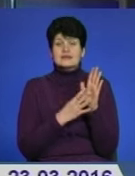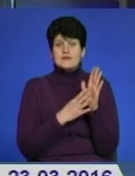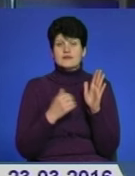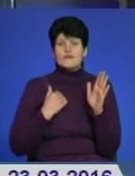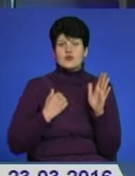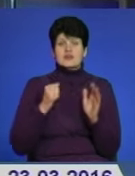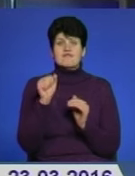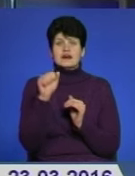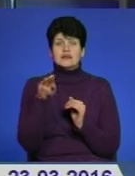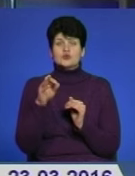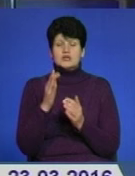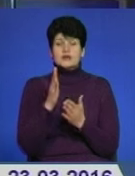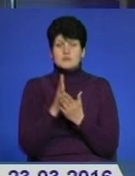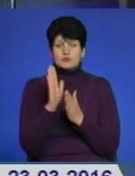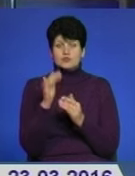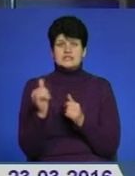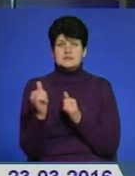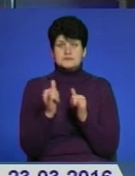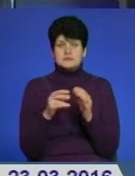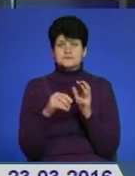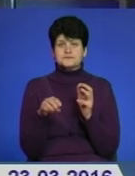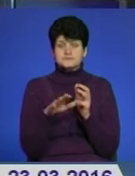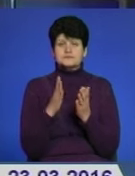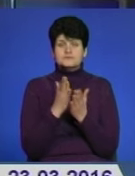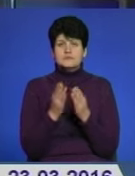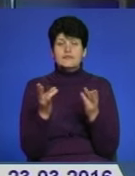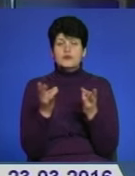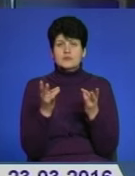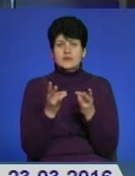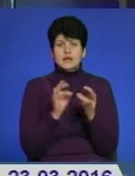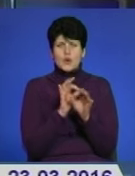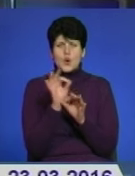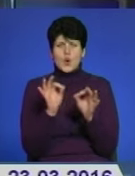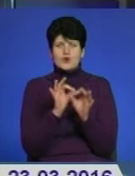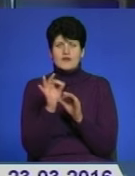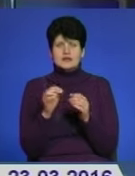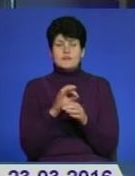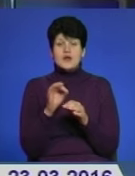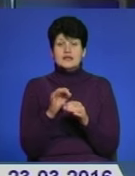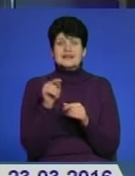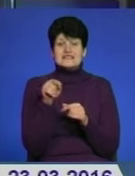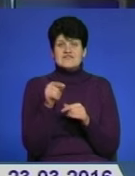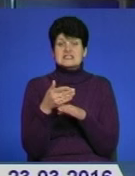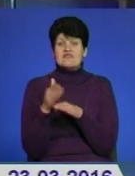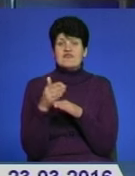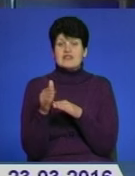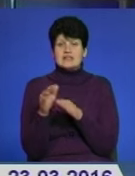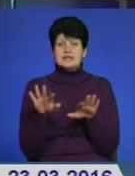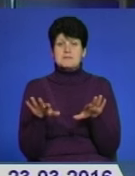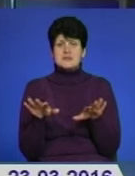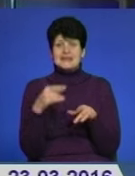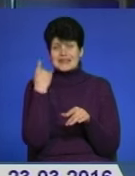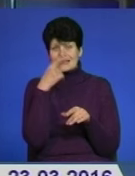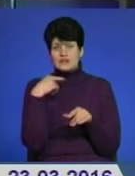АТО, які повинні бути забезпечені земельними ділянками, то є необхідність скоригувати проекти і саме звідси виділити місце під